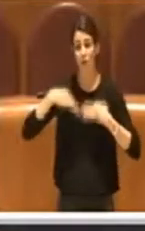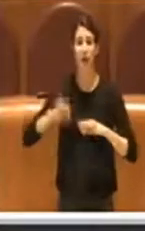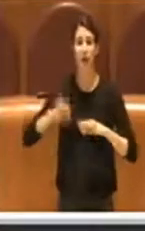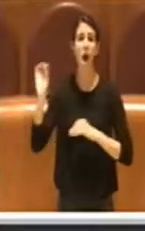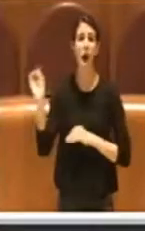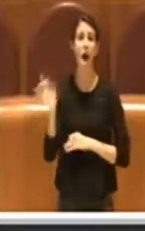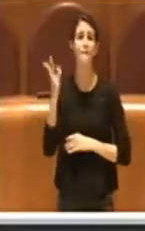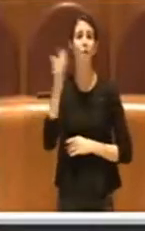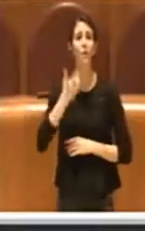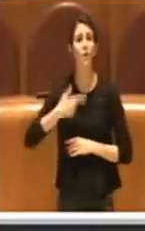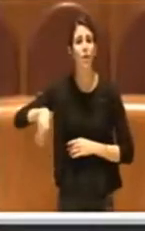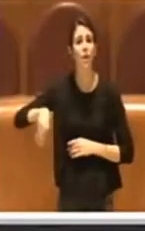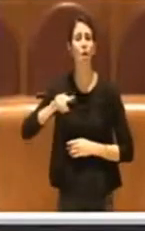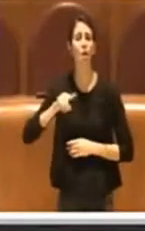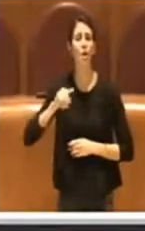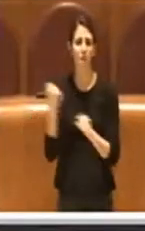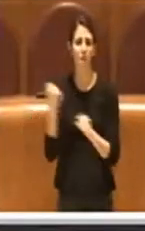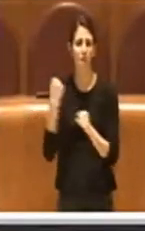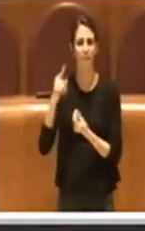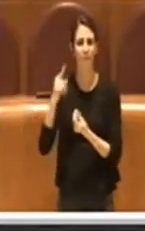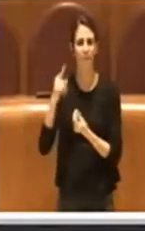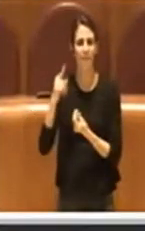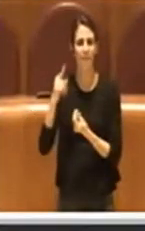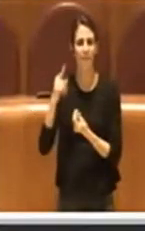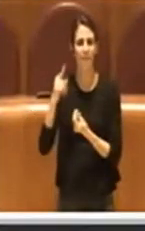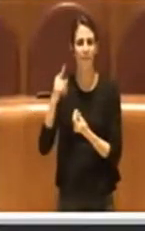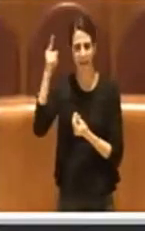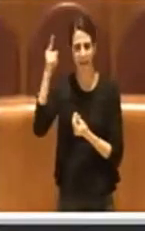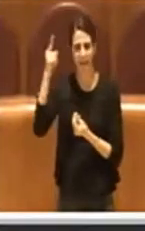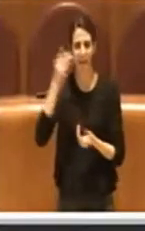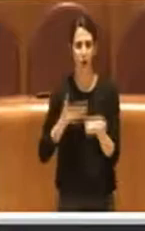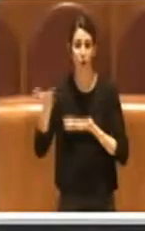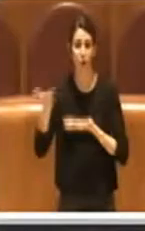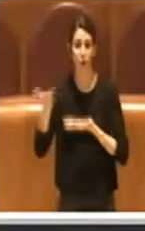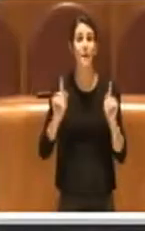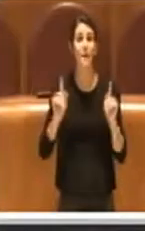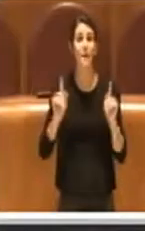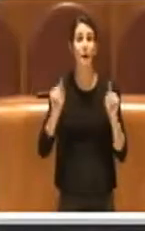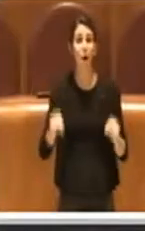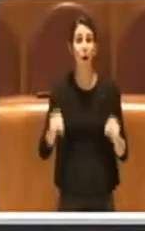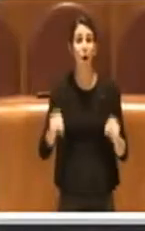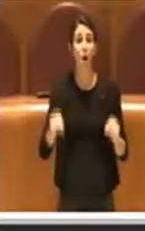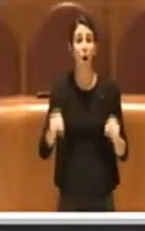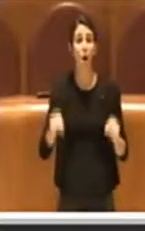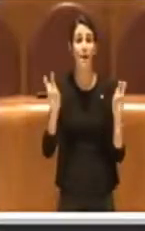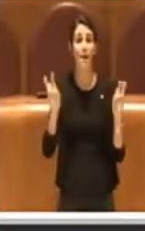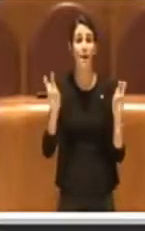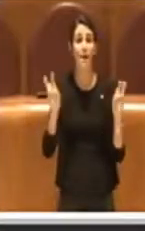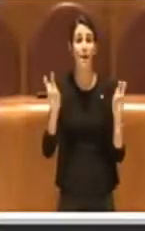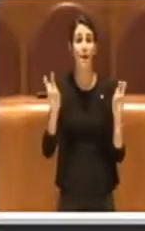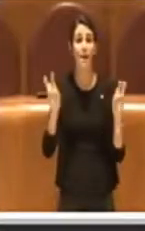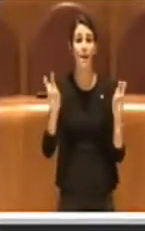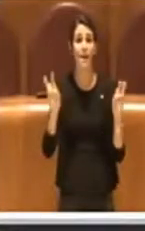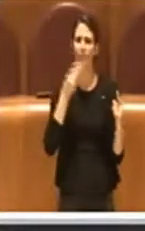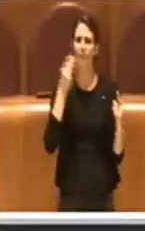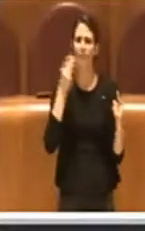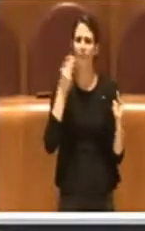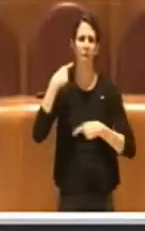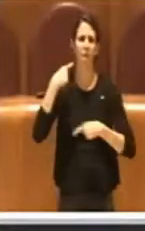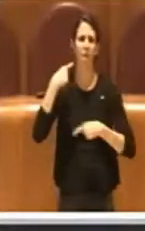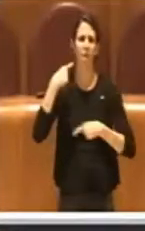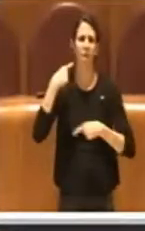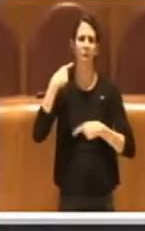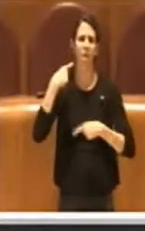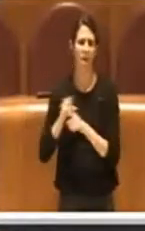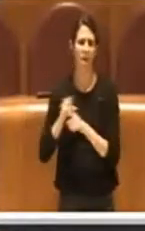delle idee però su questo tema onestamente trovo la loro polemica veramente fuori